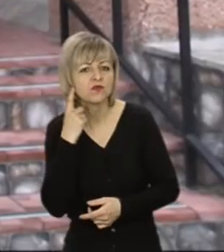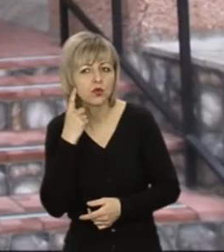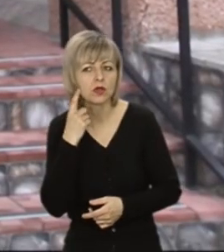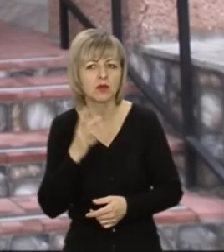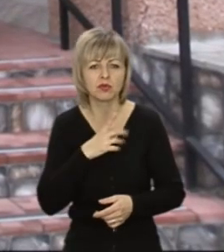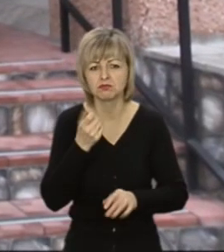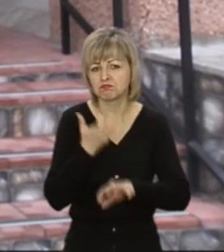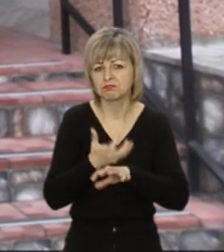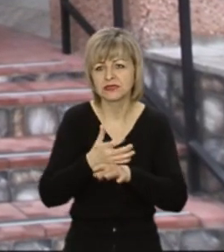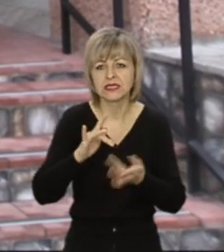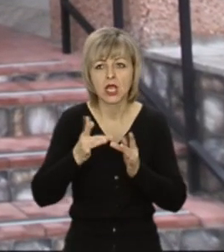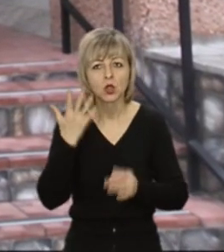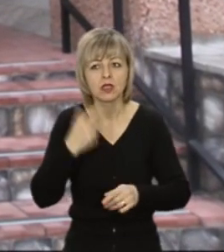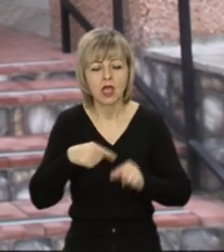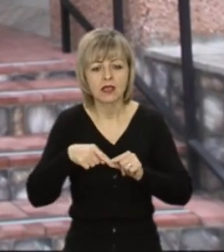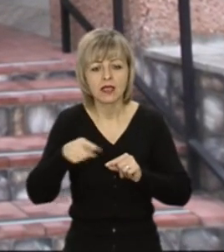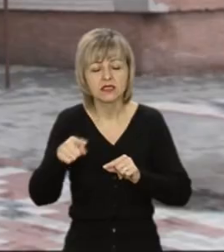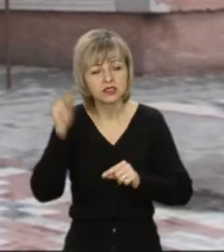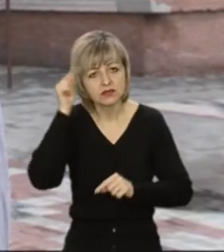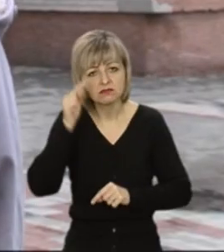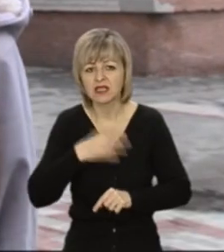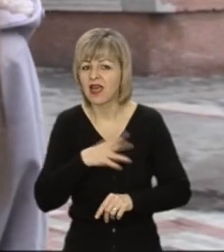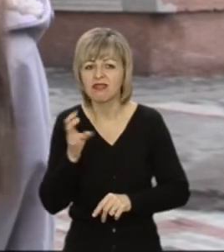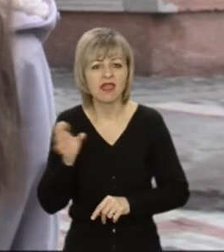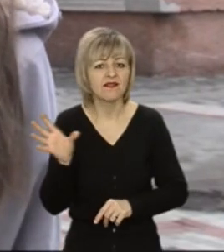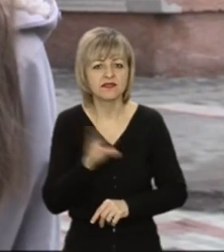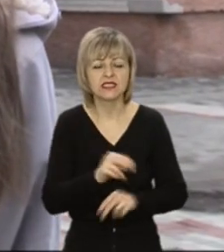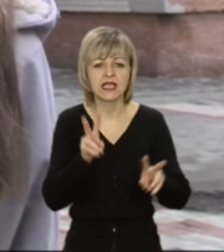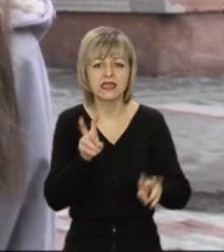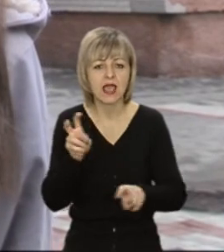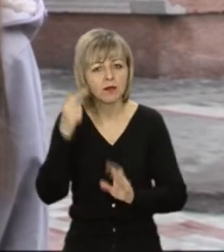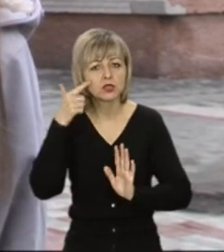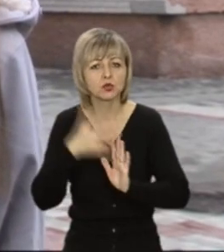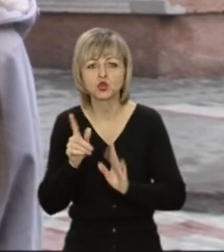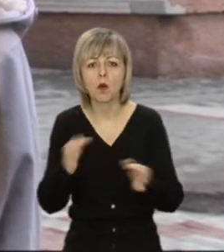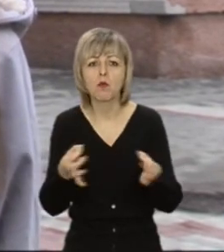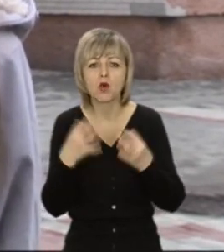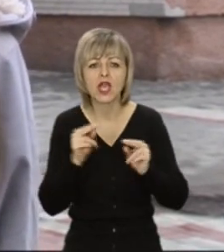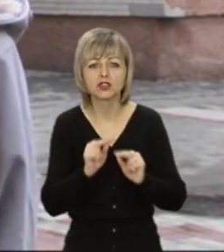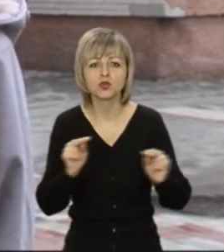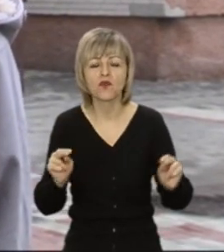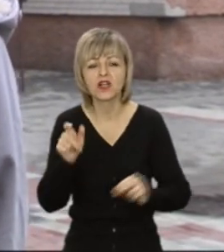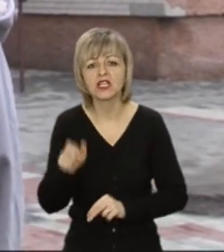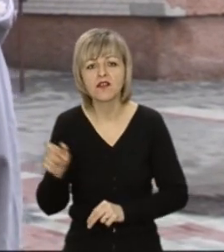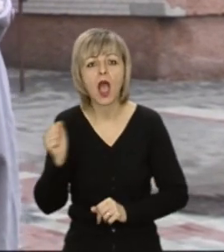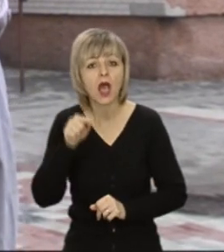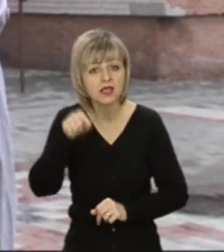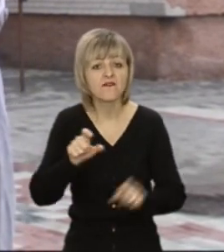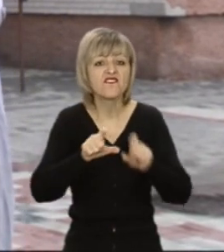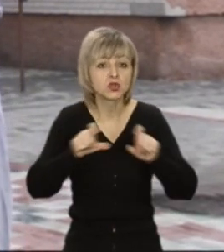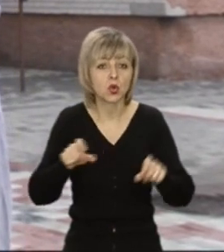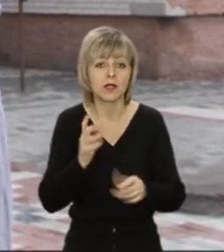такі неполадки. Коли була на дистанційному, я не всі теми зрозуміла, які нам пояснювали вчителі. А в школі ти можеш